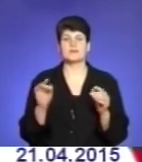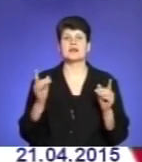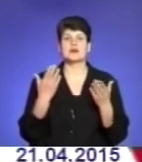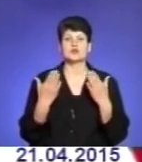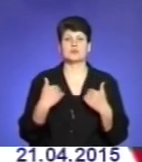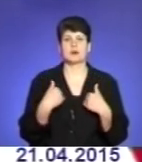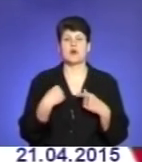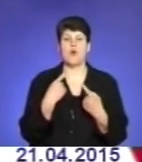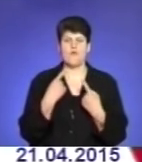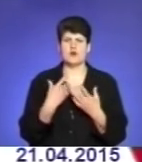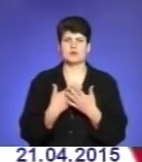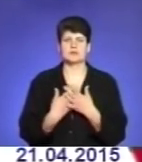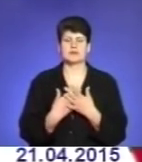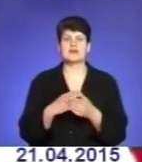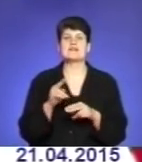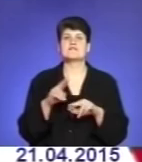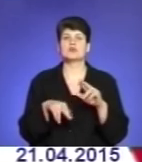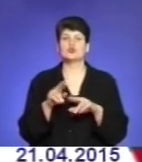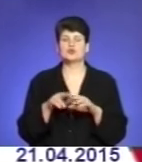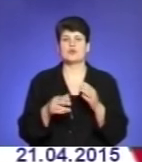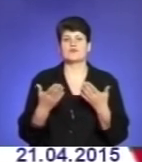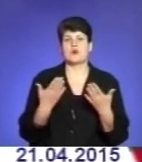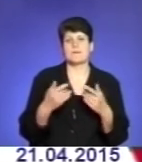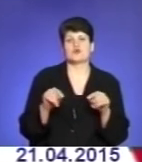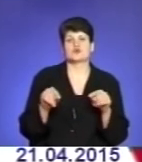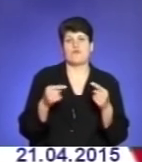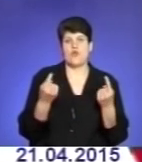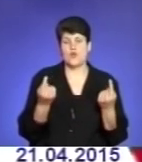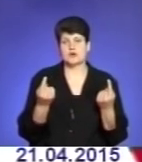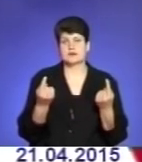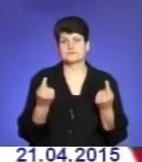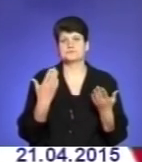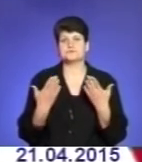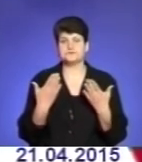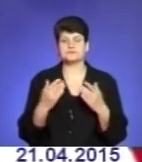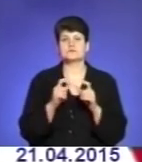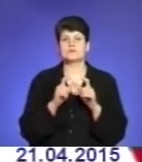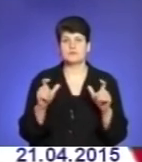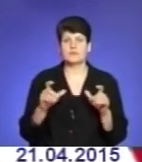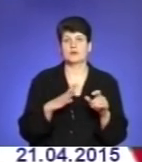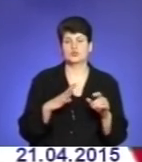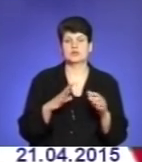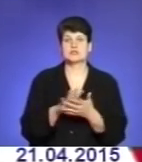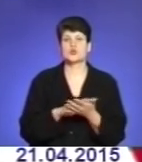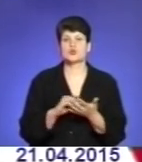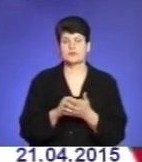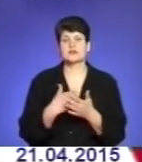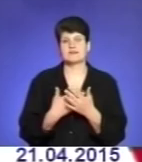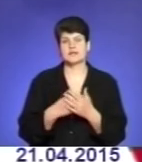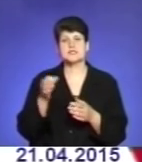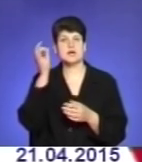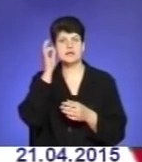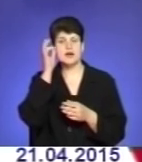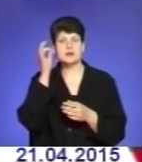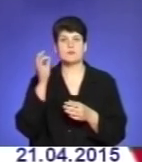відбудову чи створення якихось об'єктів, які були зруйновані, давайте, наприклад, згадаємо про